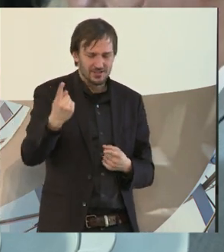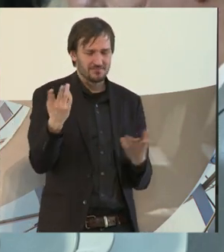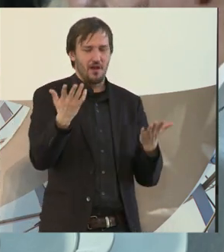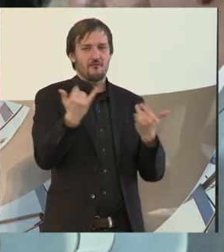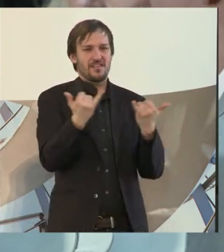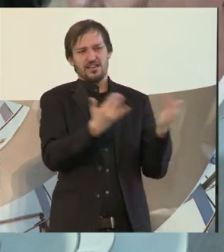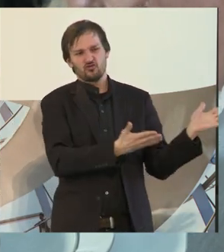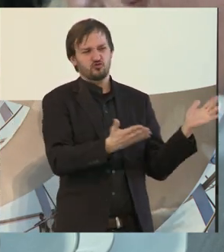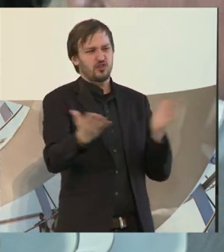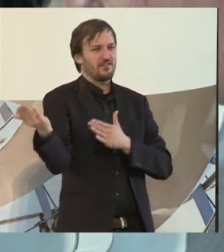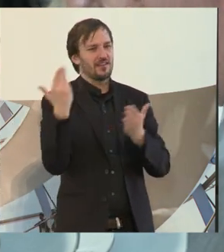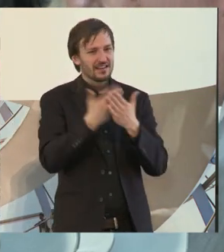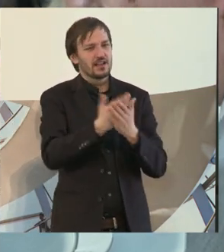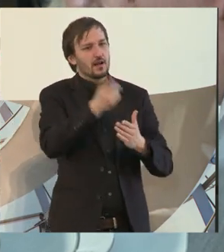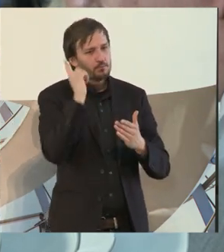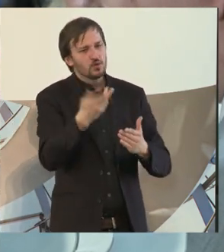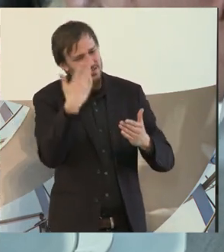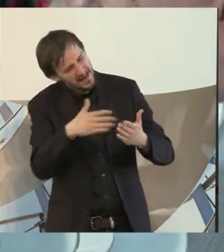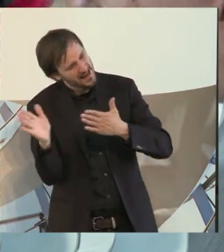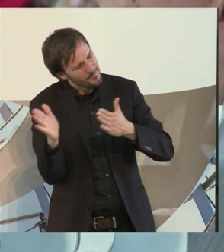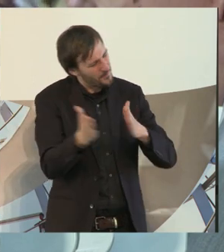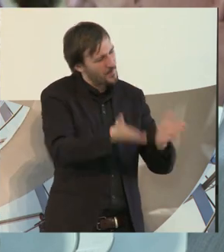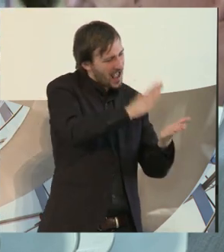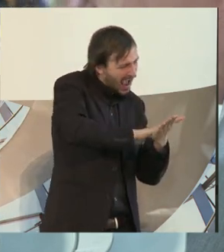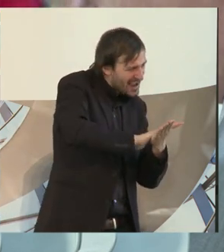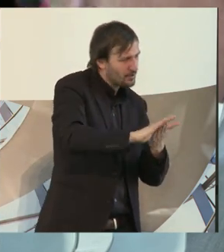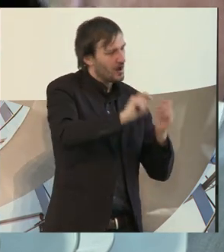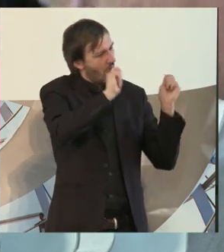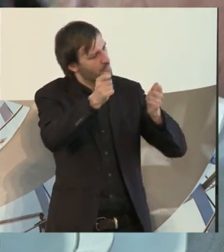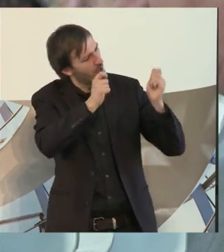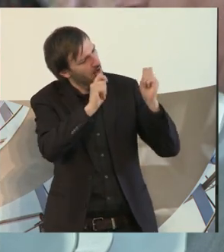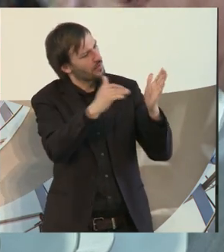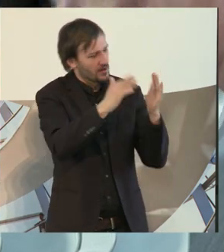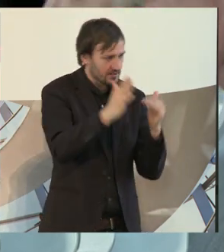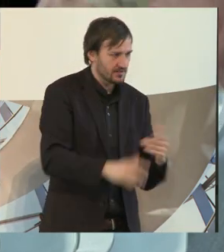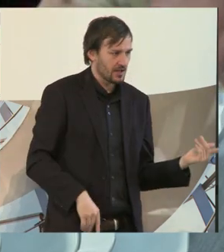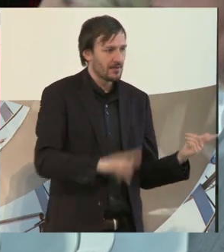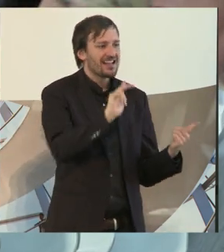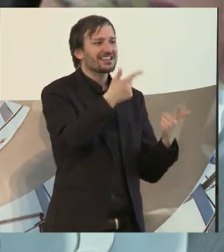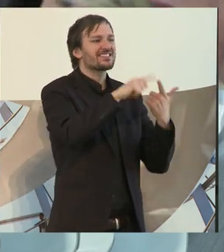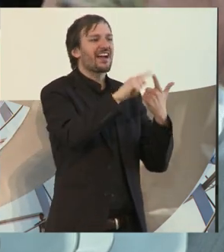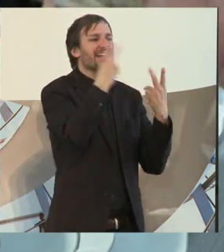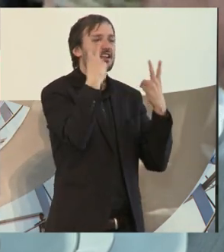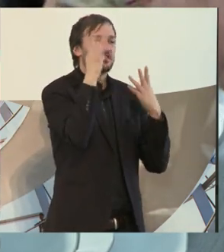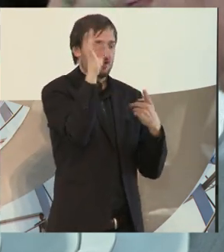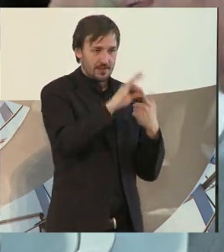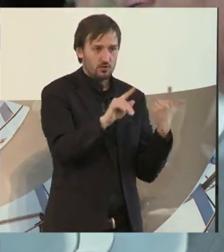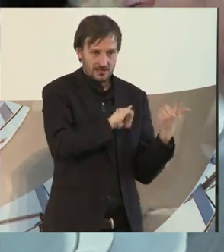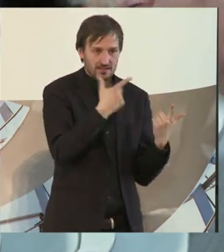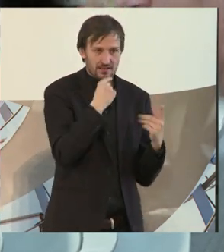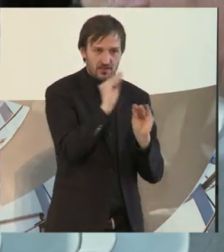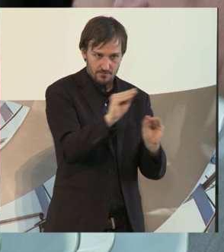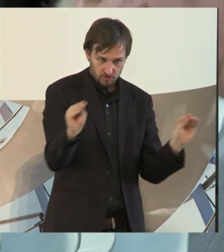muss das Ganze noch deutlich entschlackter und entspannter werden. Ein zweiter ganz wichtiger Punkt, den ich noch gerade anmerken möchte, ist,